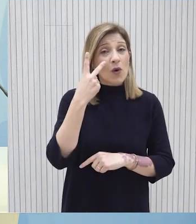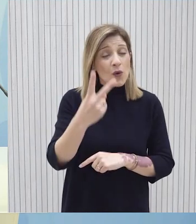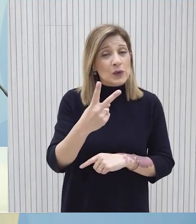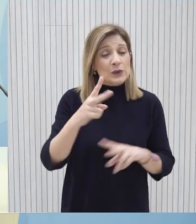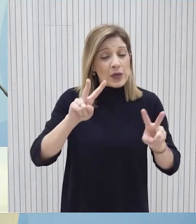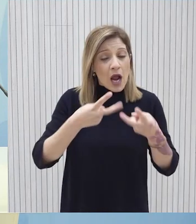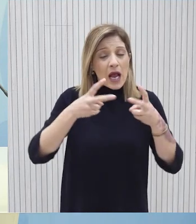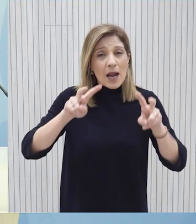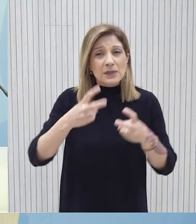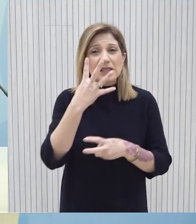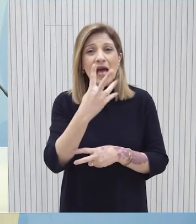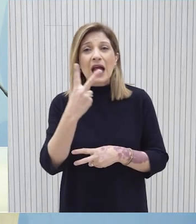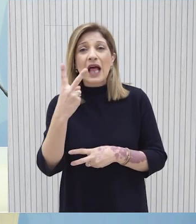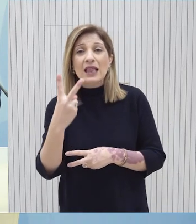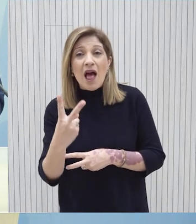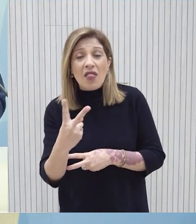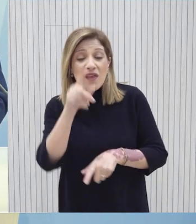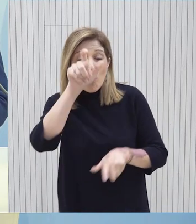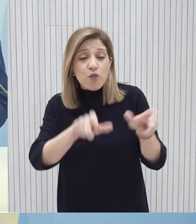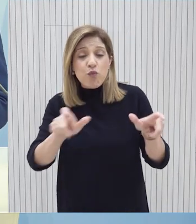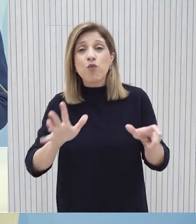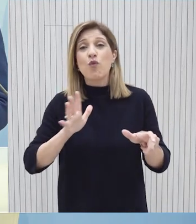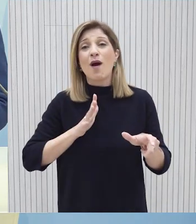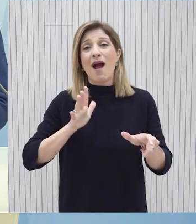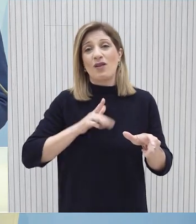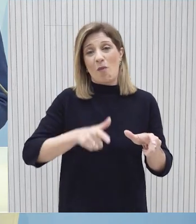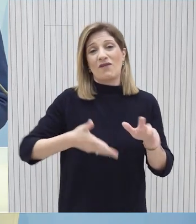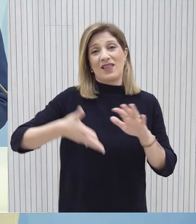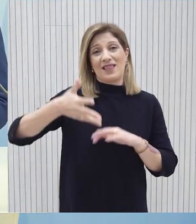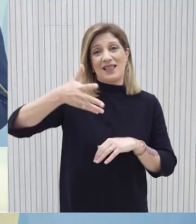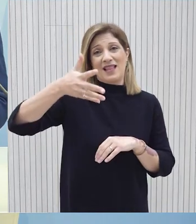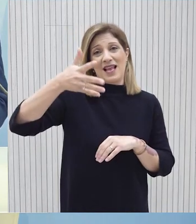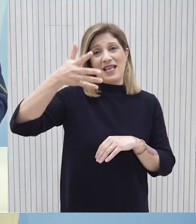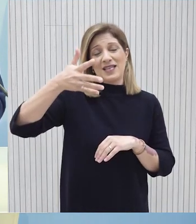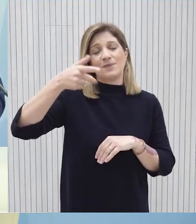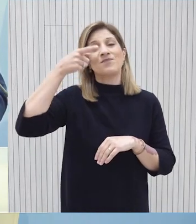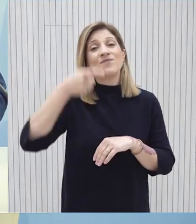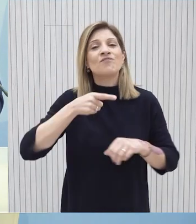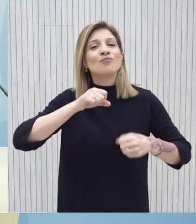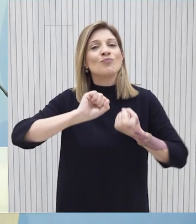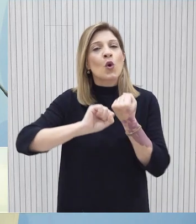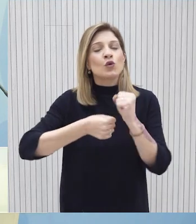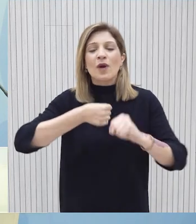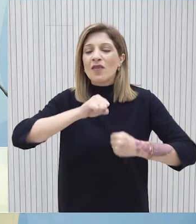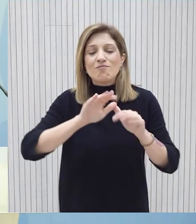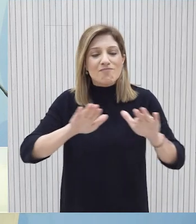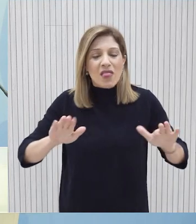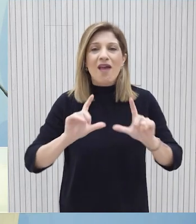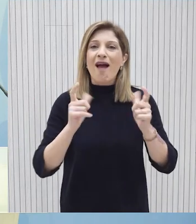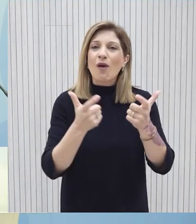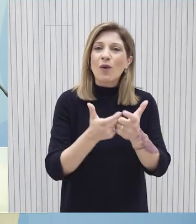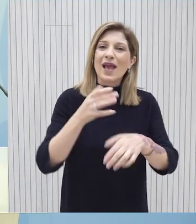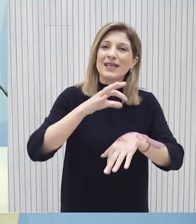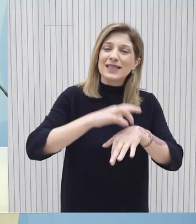κατά μέσο όρο 42 περίπου νέα περιστατικά σε άτομα αυτής της ηλικίας. Σε αυτή τη μάχη που δίνουν τα παιδιά και οι οικογένειές τους,